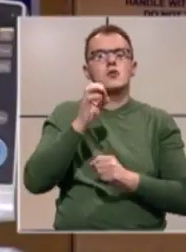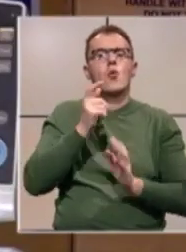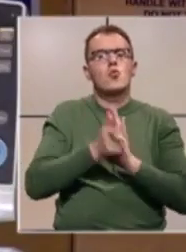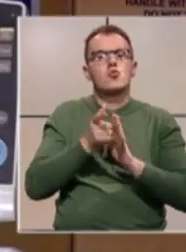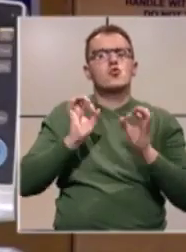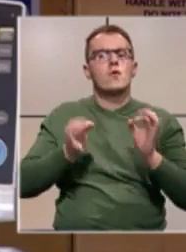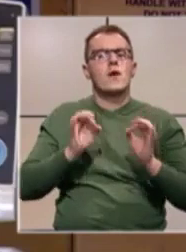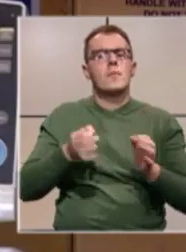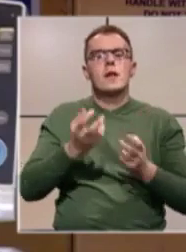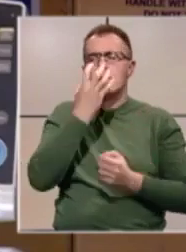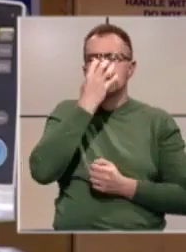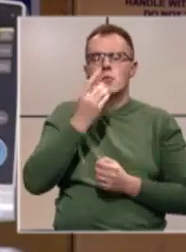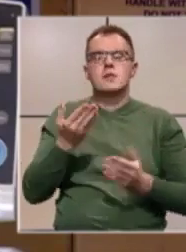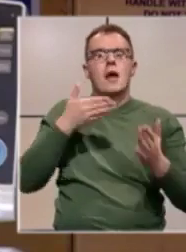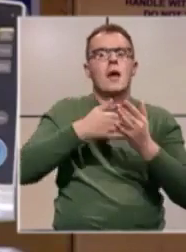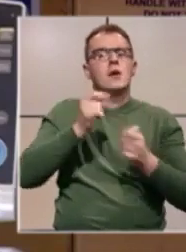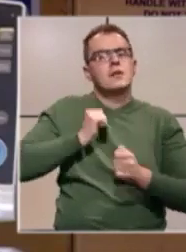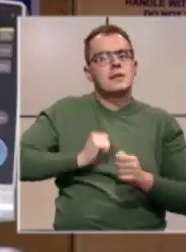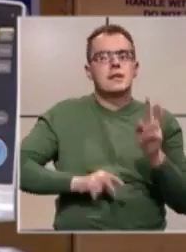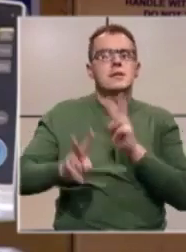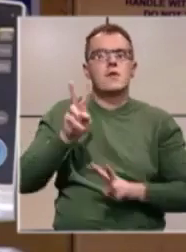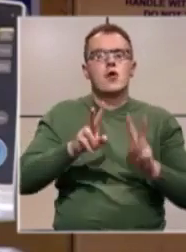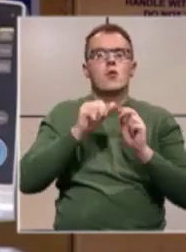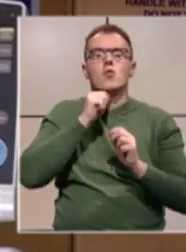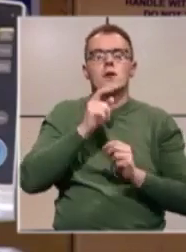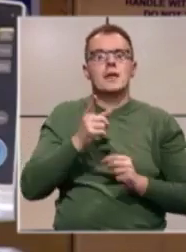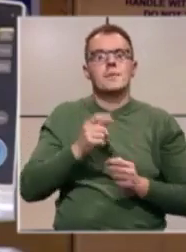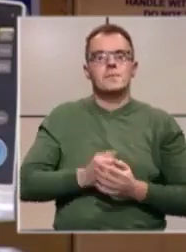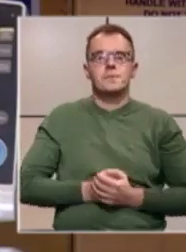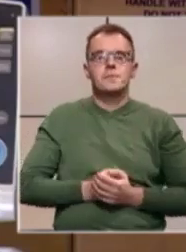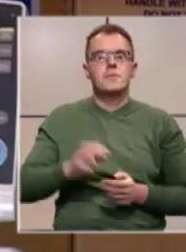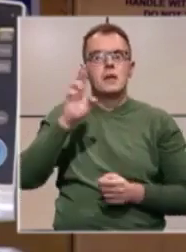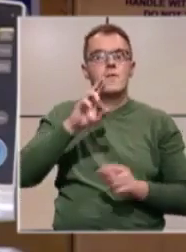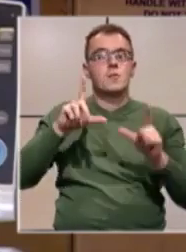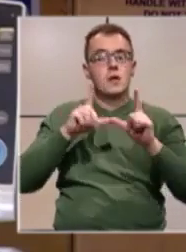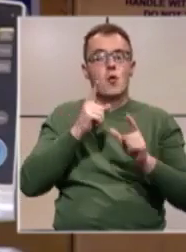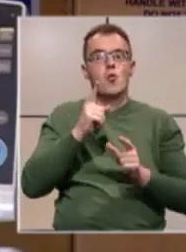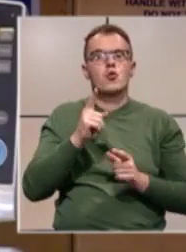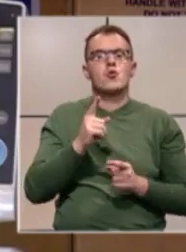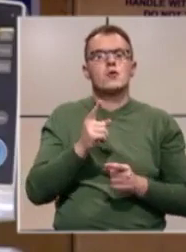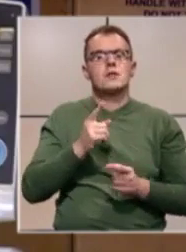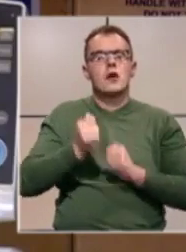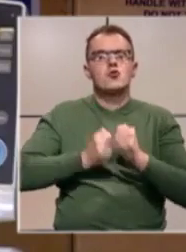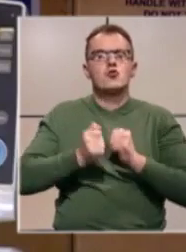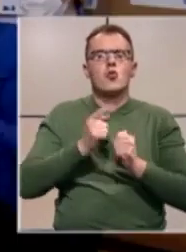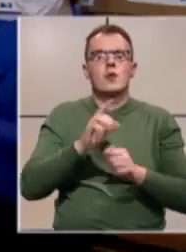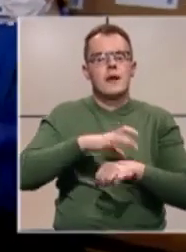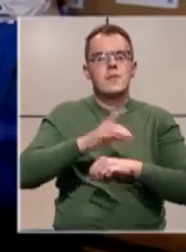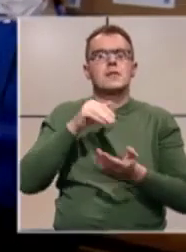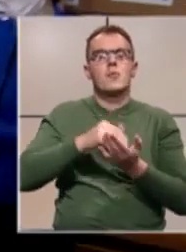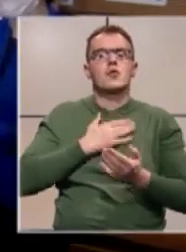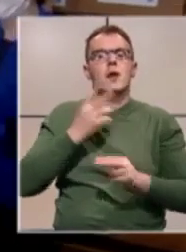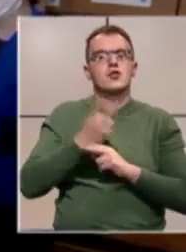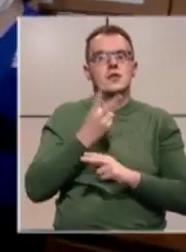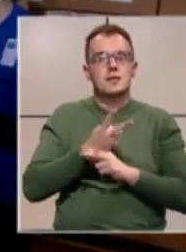suvremenim respiratorima namjenjenim za intenzivnu njegu i anesteziju. Europska unija je za žurne medicinske potrebe naše zemlje u